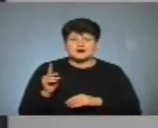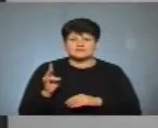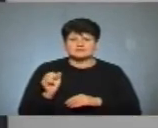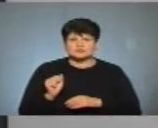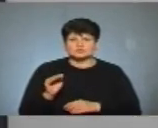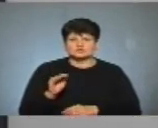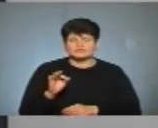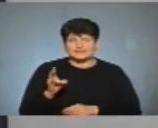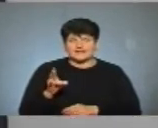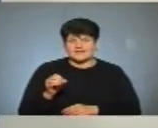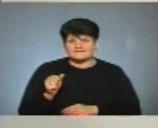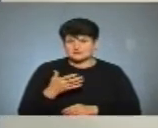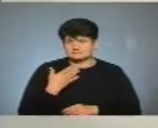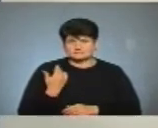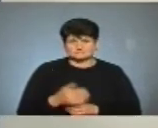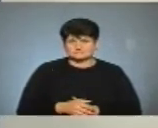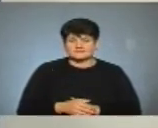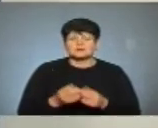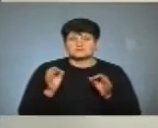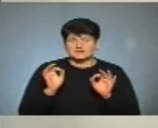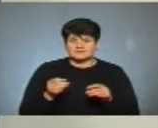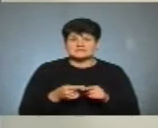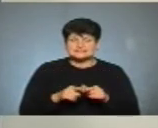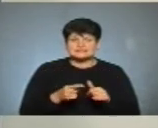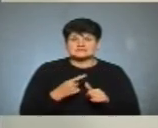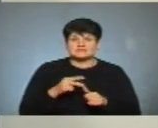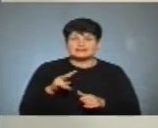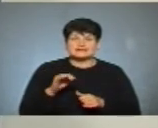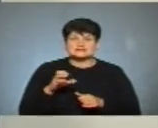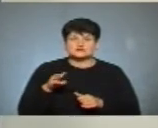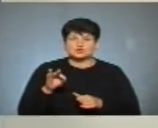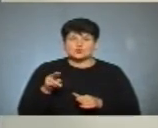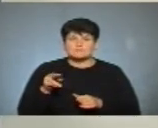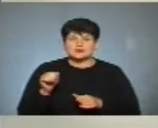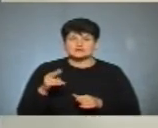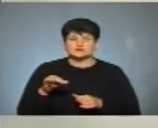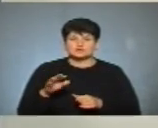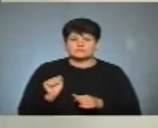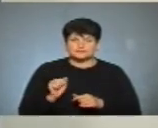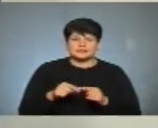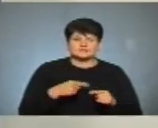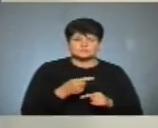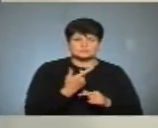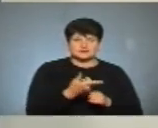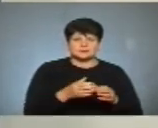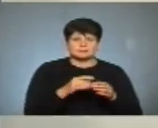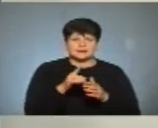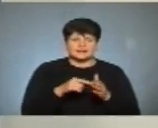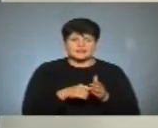Жовтневої. Вірно, тепер ця вулиця називається Листопадова. І наступний блок запитань для пана Леоніда.